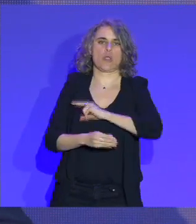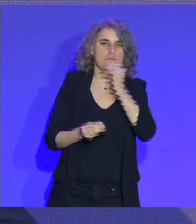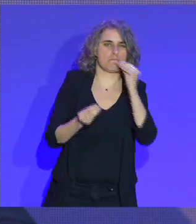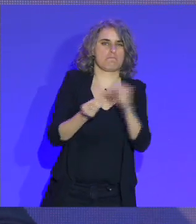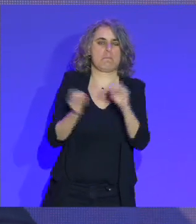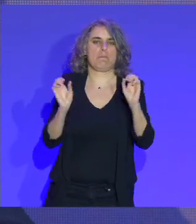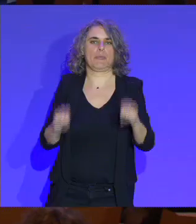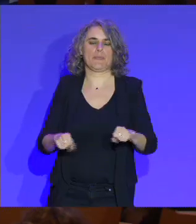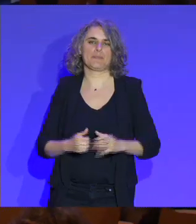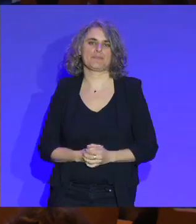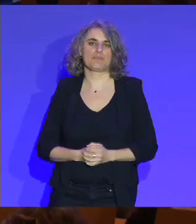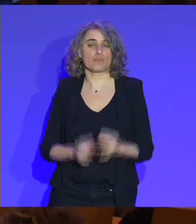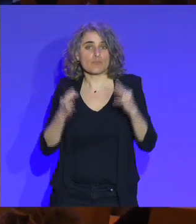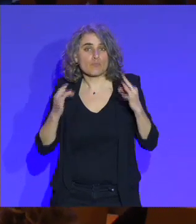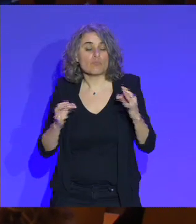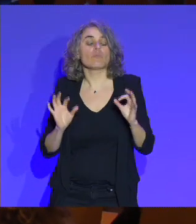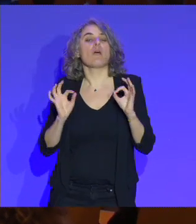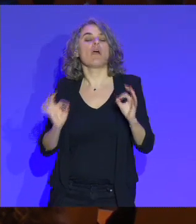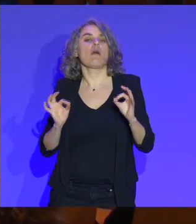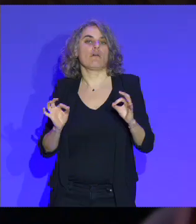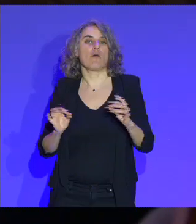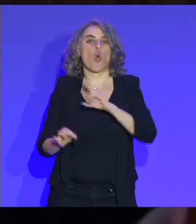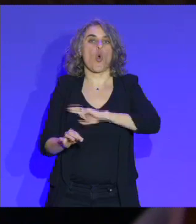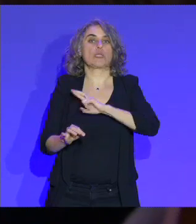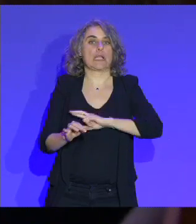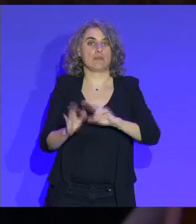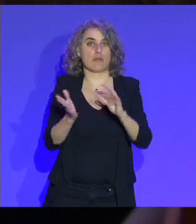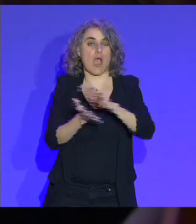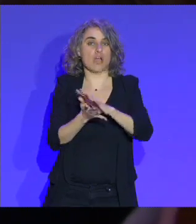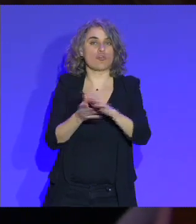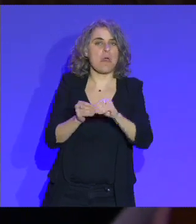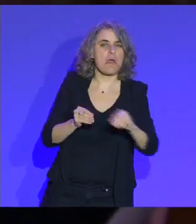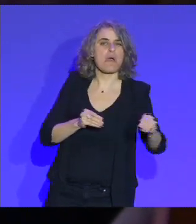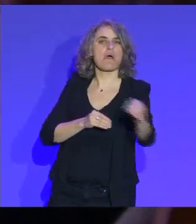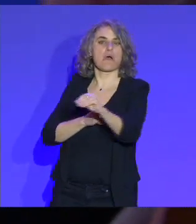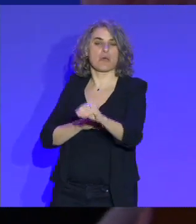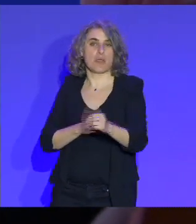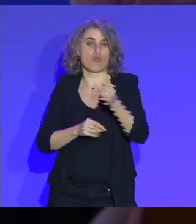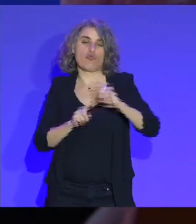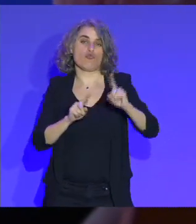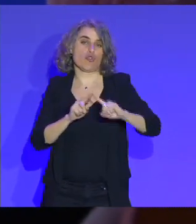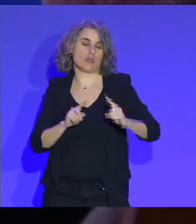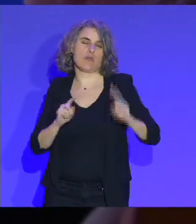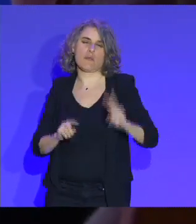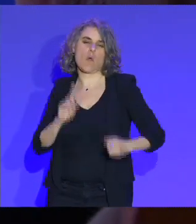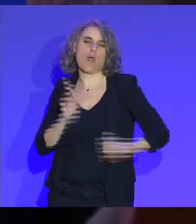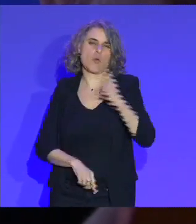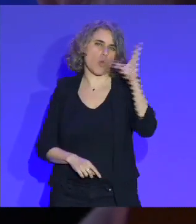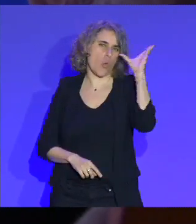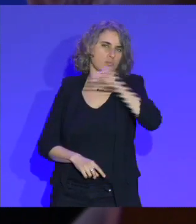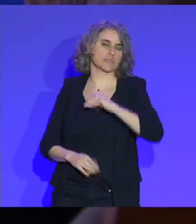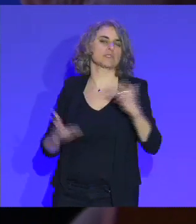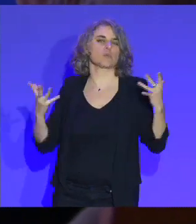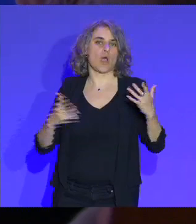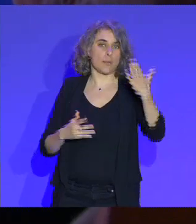du recul de l'âge de la retraite, on oublie une dimension essentielle dans le départ plus tard